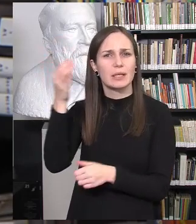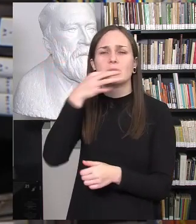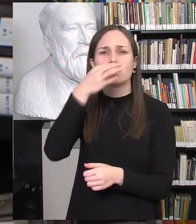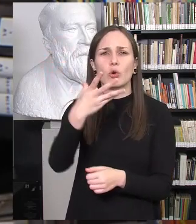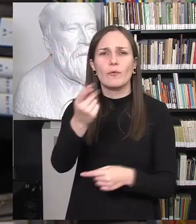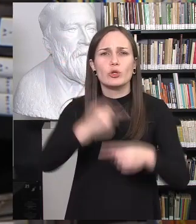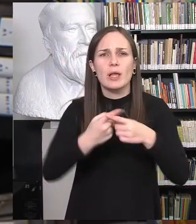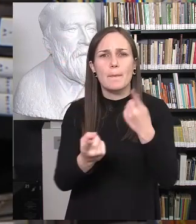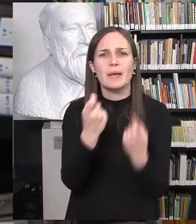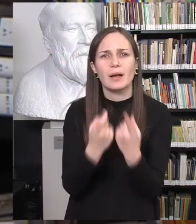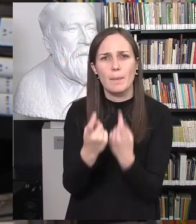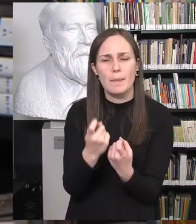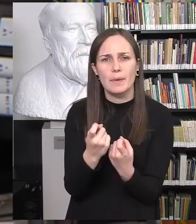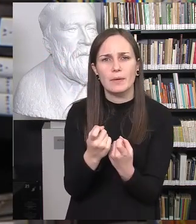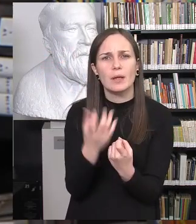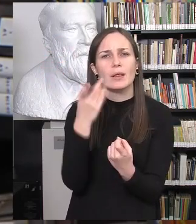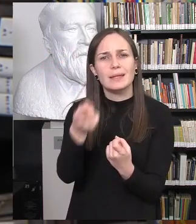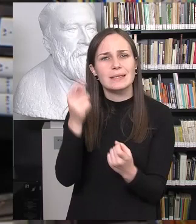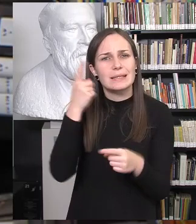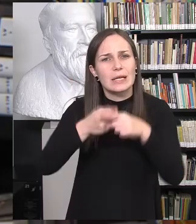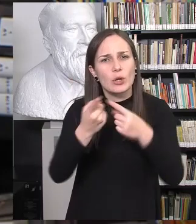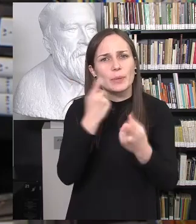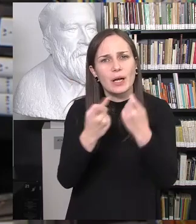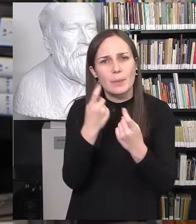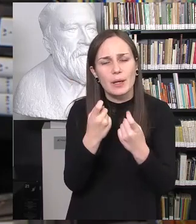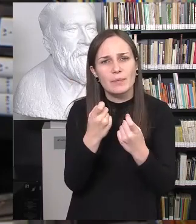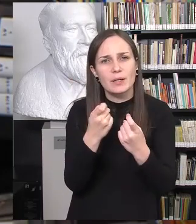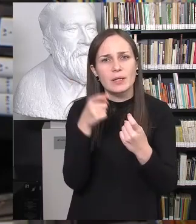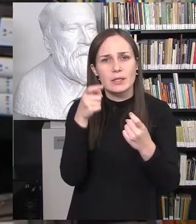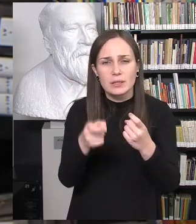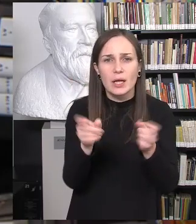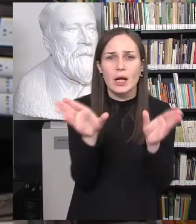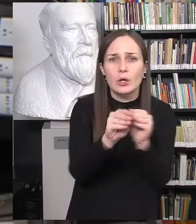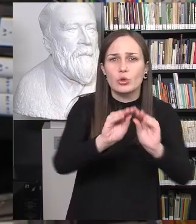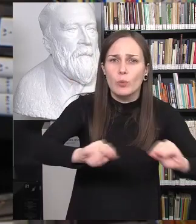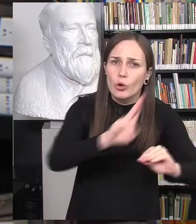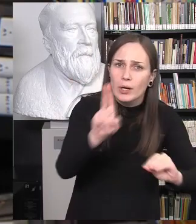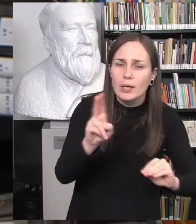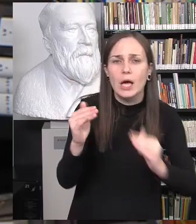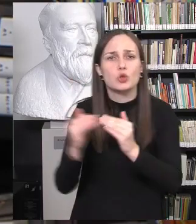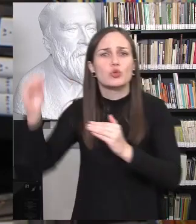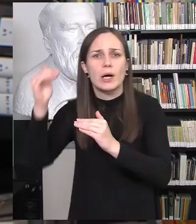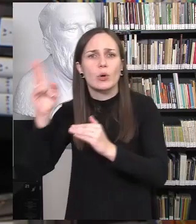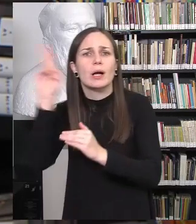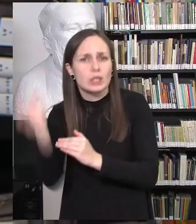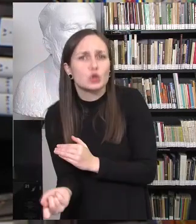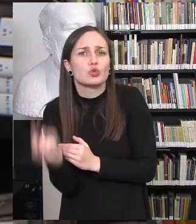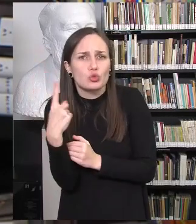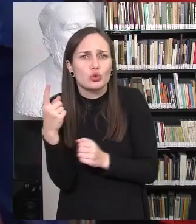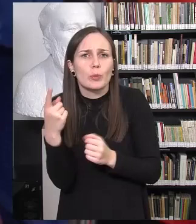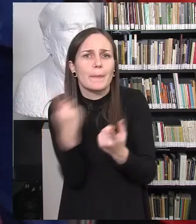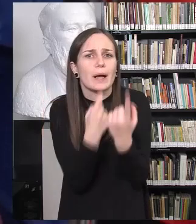seksualinį prikabėvimą. Ar tas prikabėvimas, jo šaltinis, yra pačių bendramžių, ar tai suaugusi iš kur valgiausiai ateina?